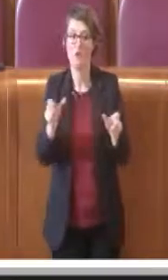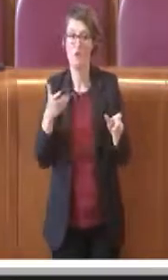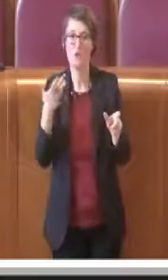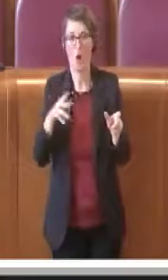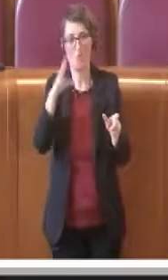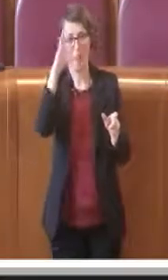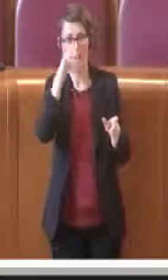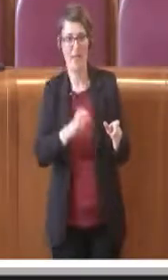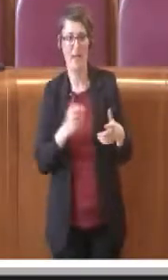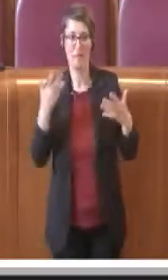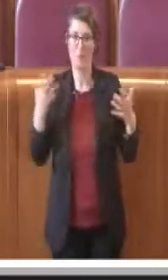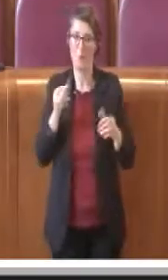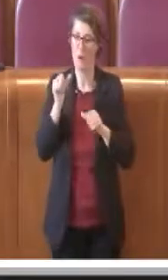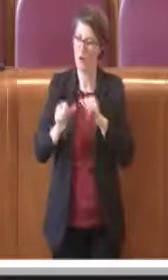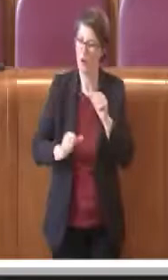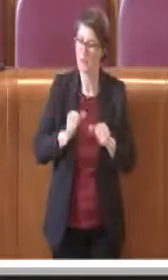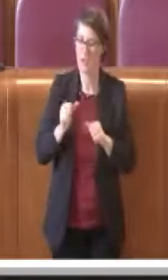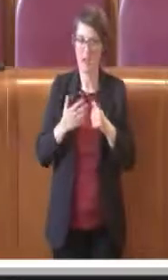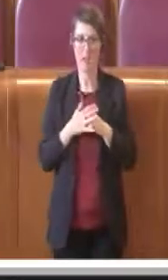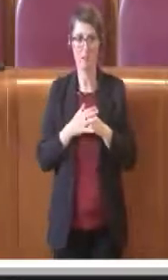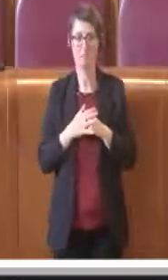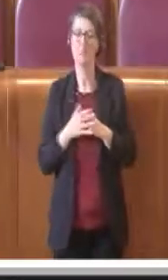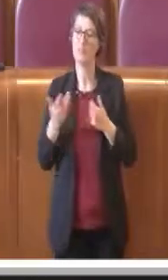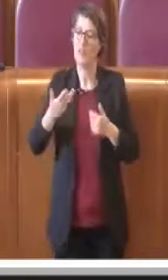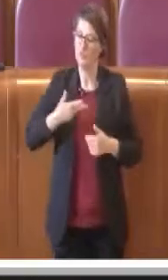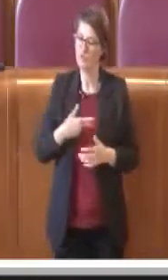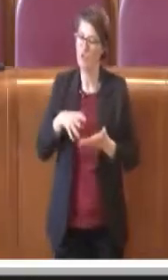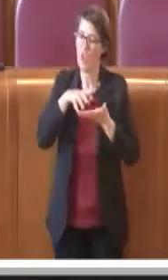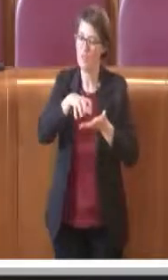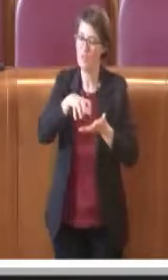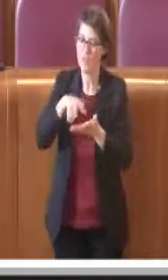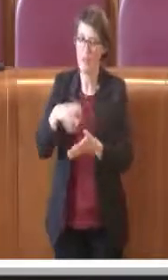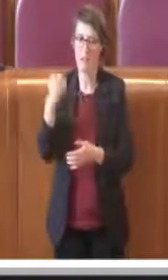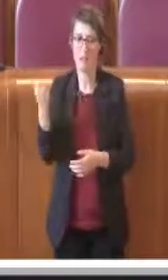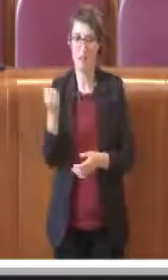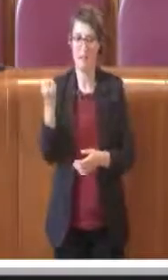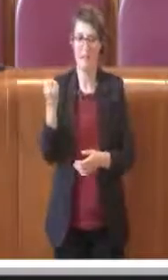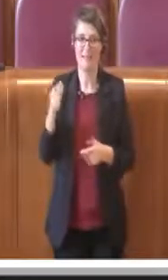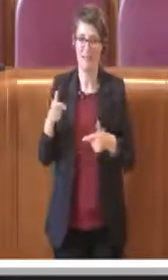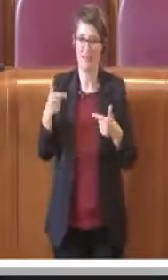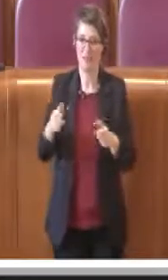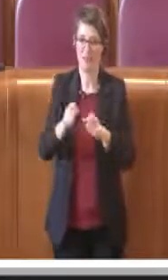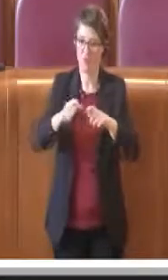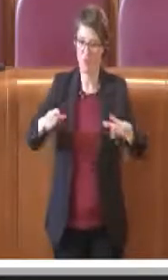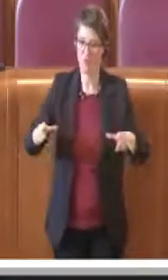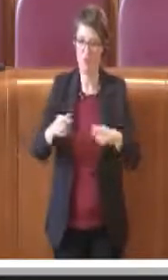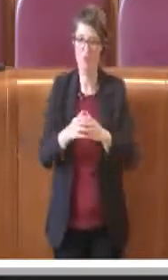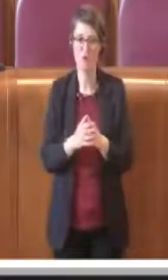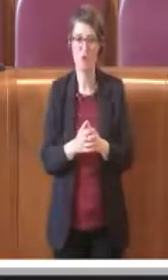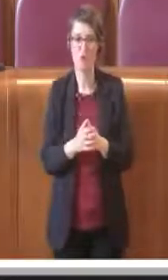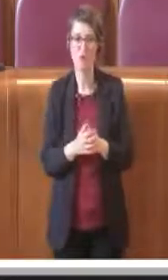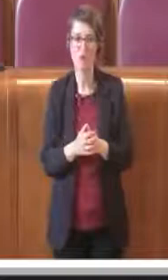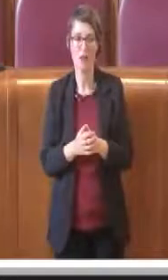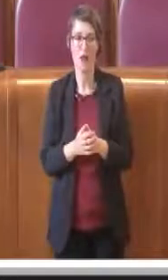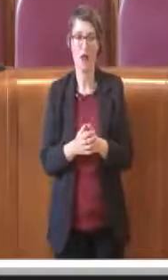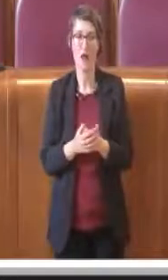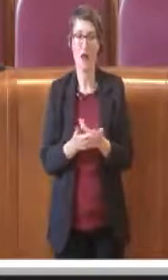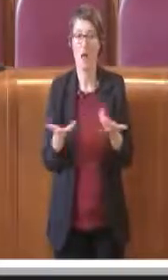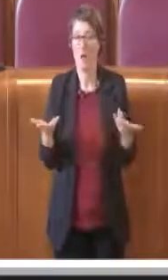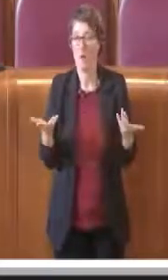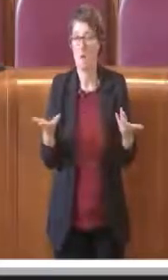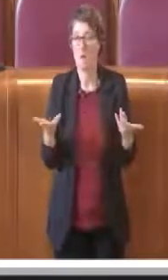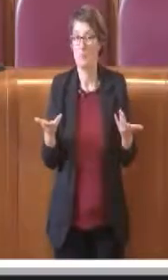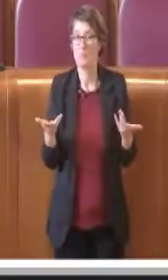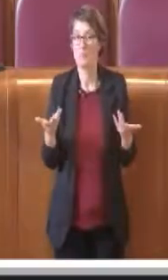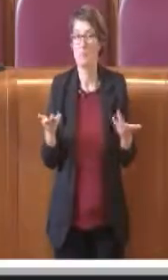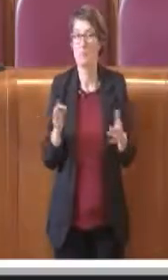degli investimenti nei servizi che vengono offerti alla città. Questo comporta, per esempio, nella media generale vengono